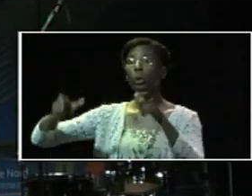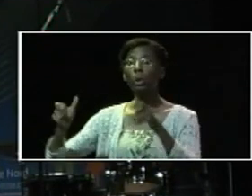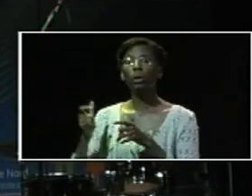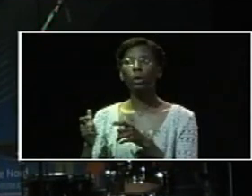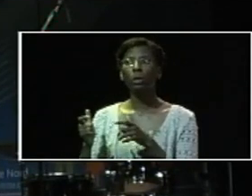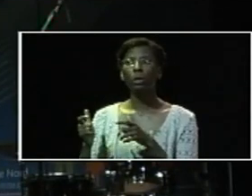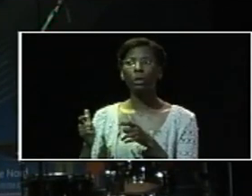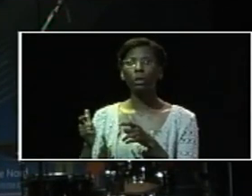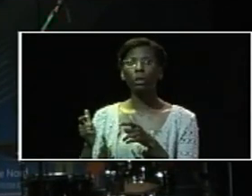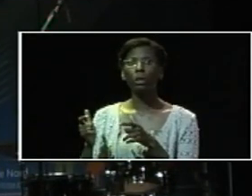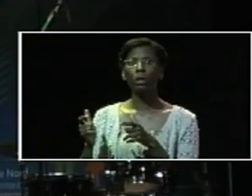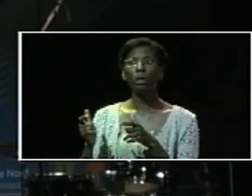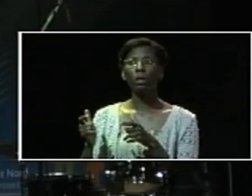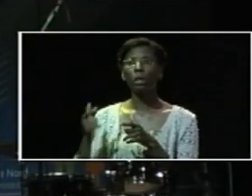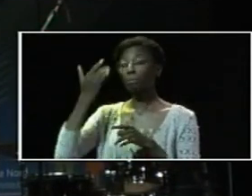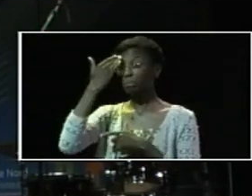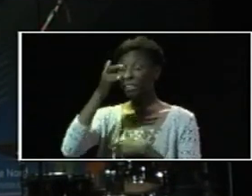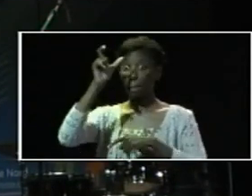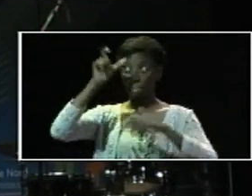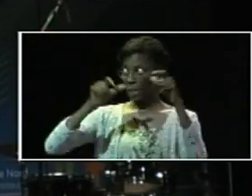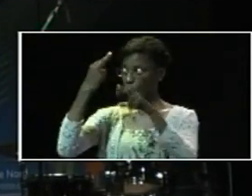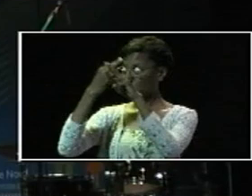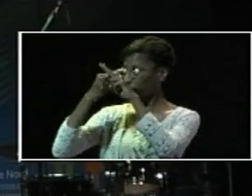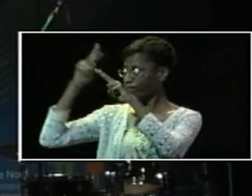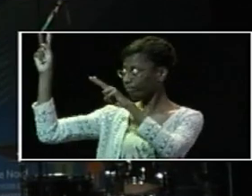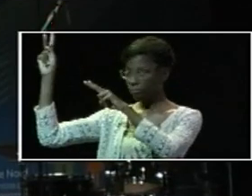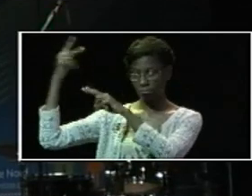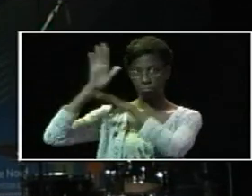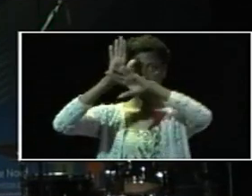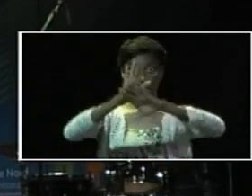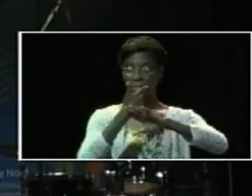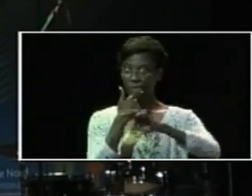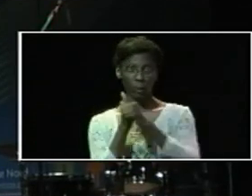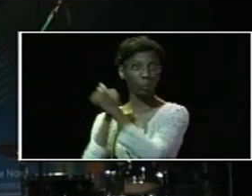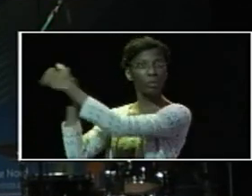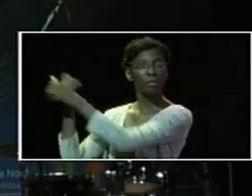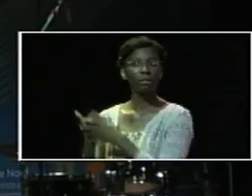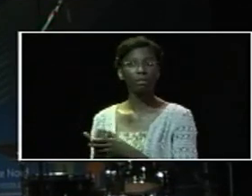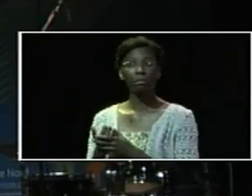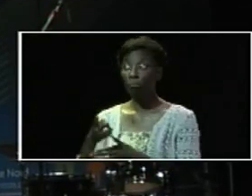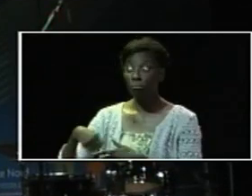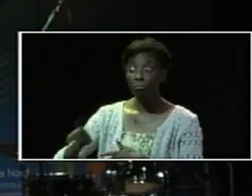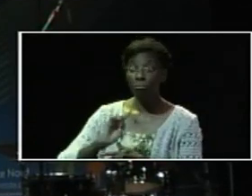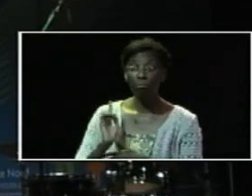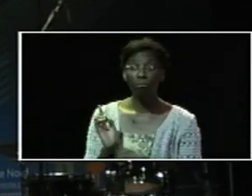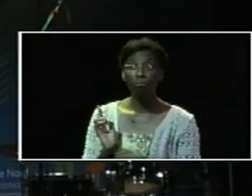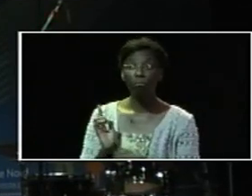est-ce que vous suivez le Seigneur? Est-ce que êtes